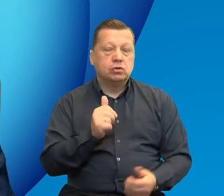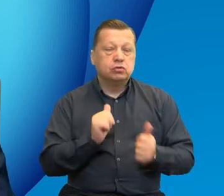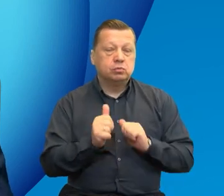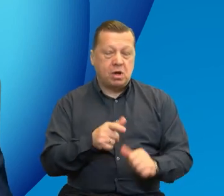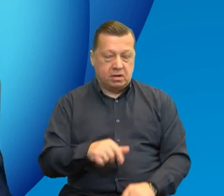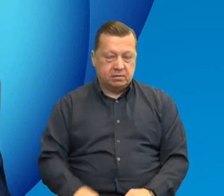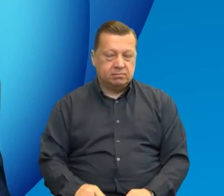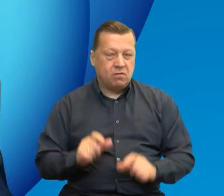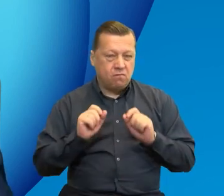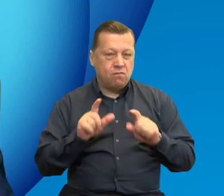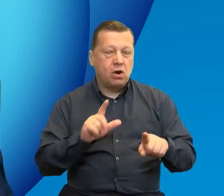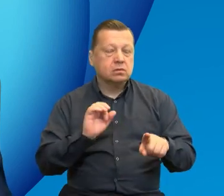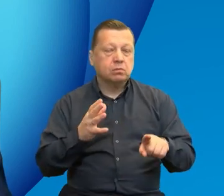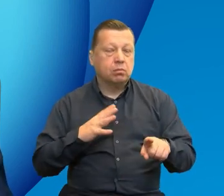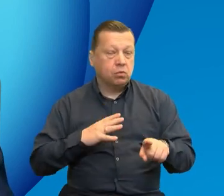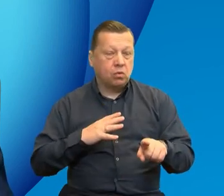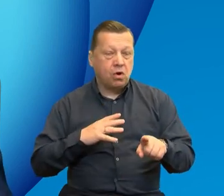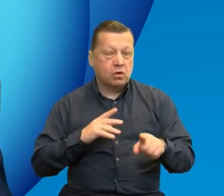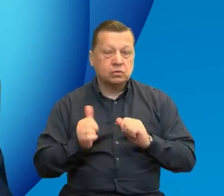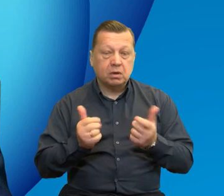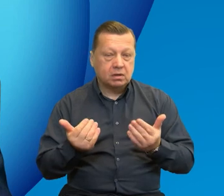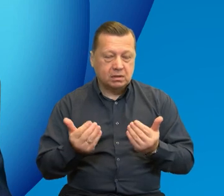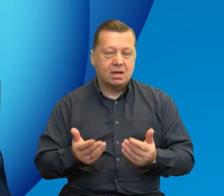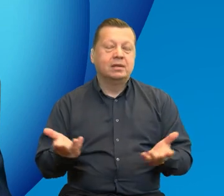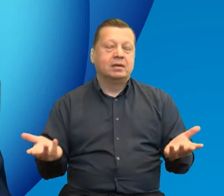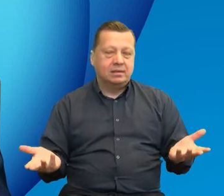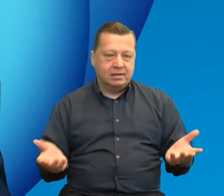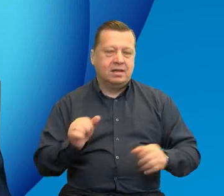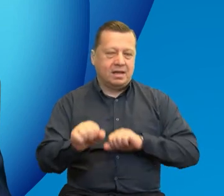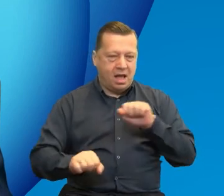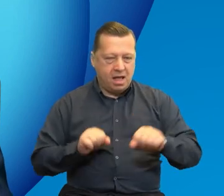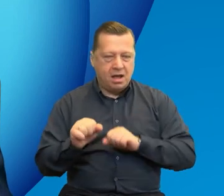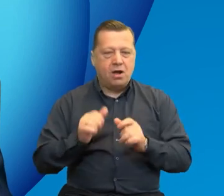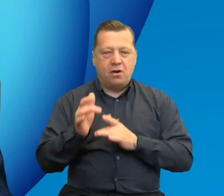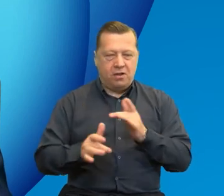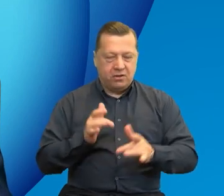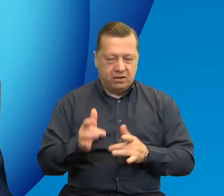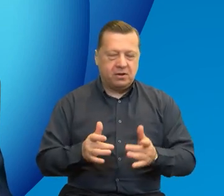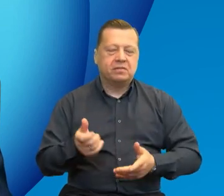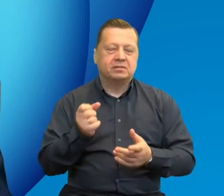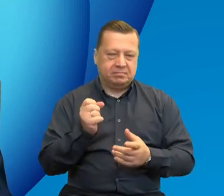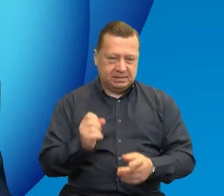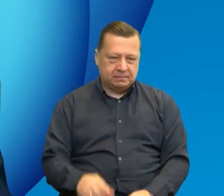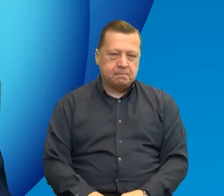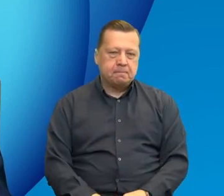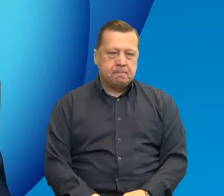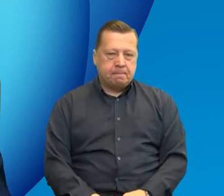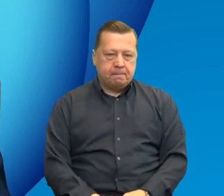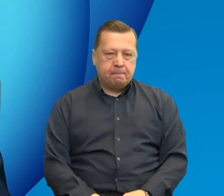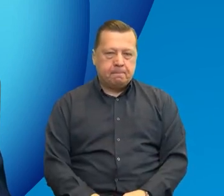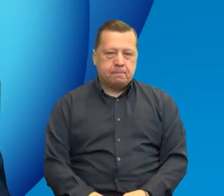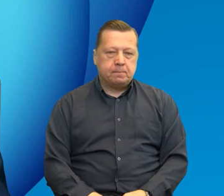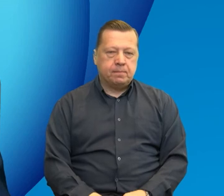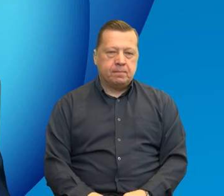które pojawiły się w tym materiale. Chodziło oczywiście o kajakarstwo i rowery, czyli pytanie z odpowiedzią